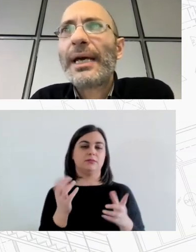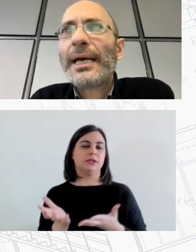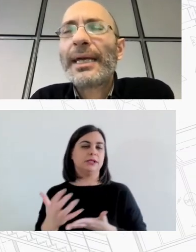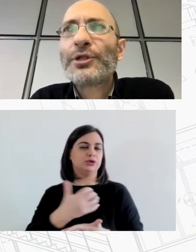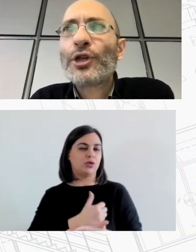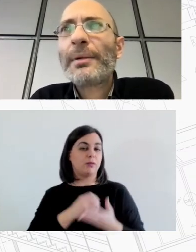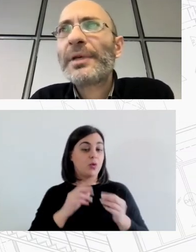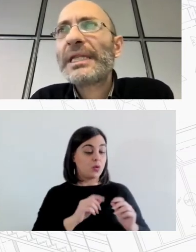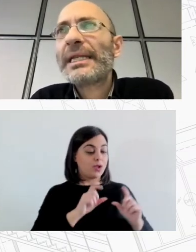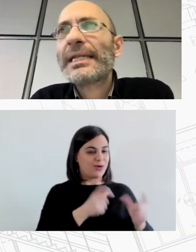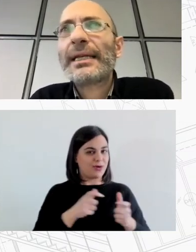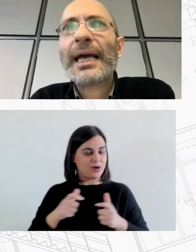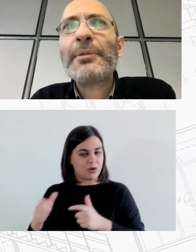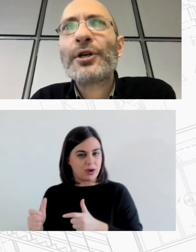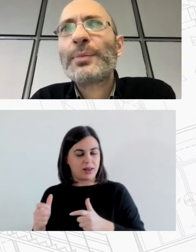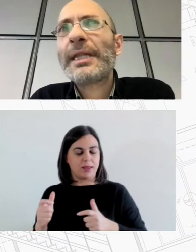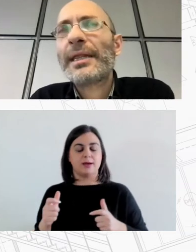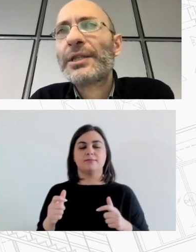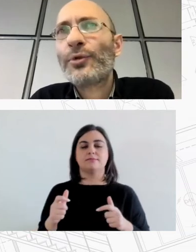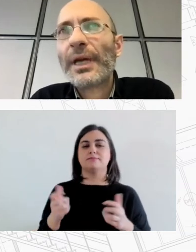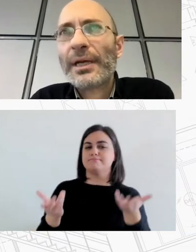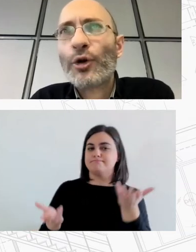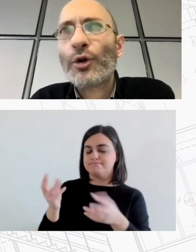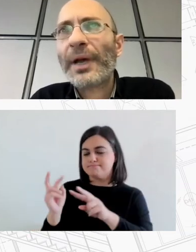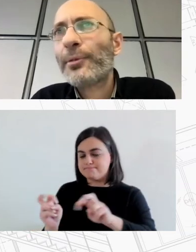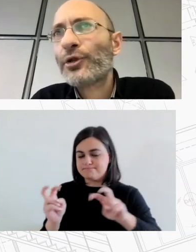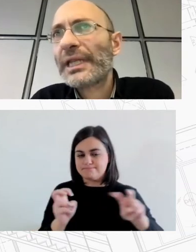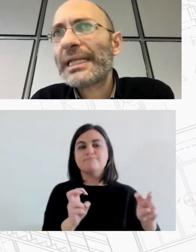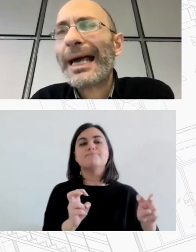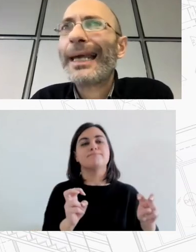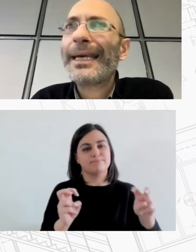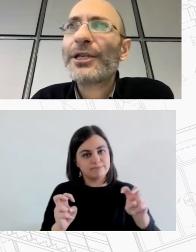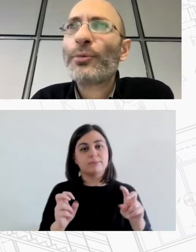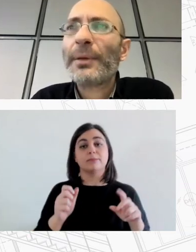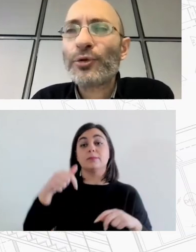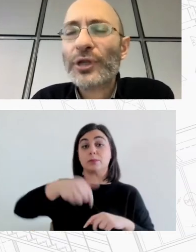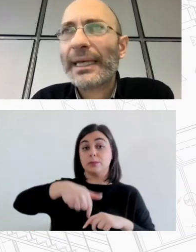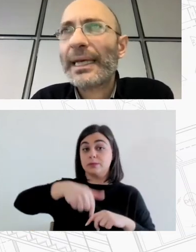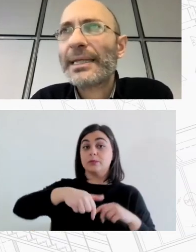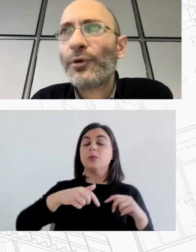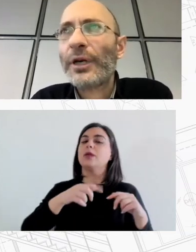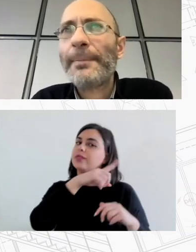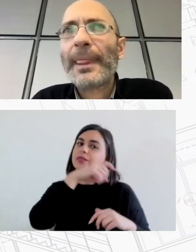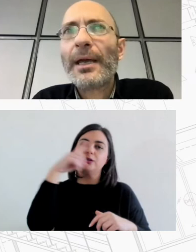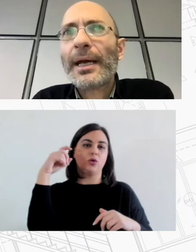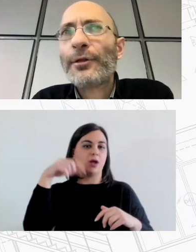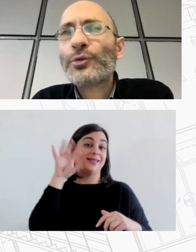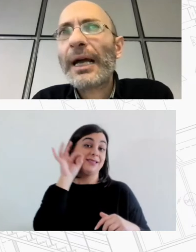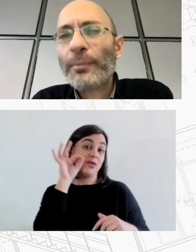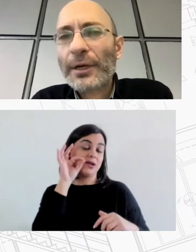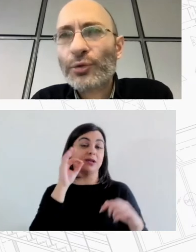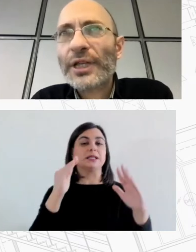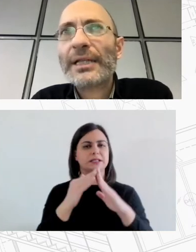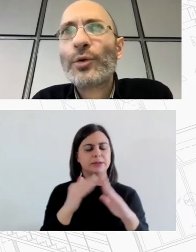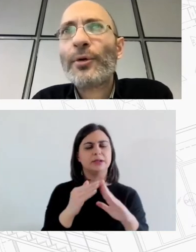διαπιστώσαμε επίσης στην εξαιρετικά περιορισμένη διαθεσιμότητα οικονομικά προς της αλλά και αξιοπρεπούς κατοικείας στην πόλη καθώς